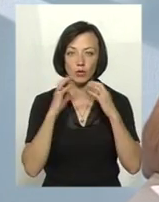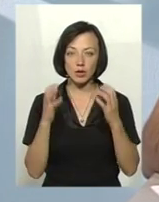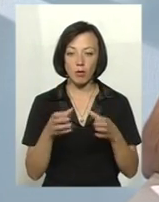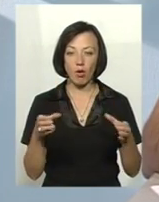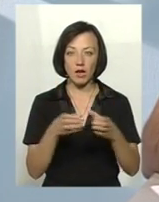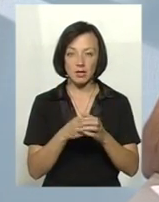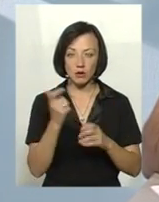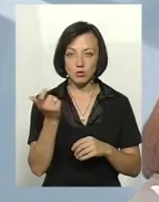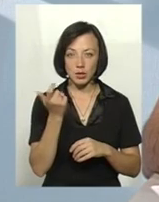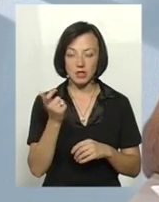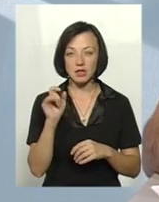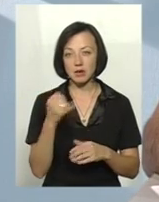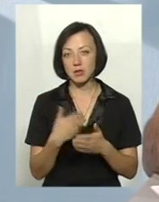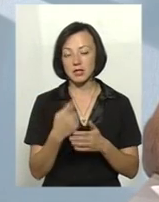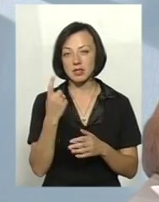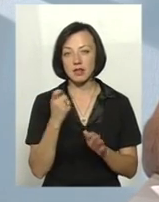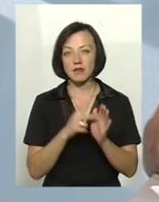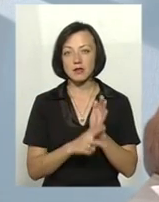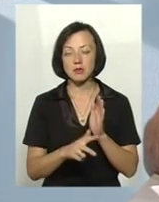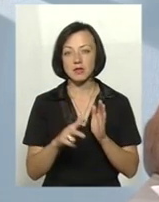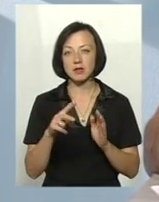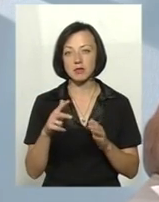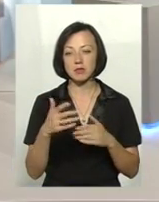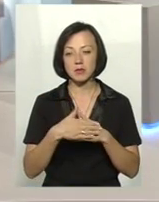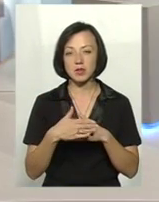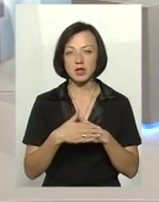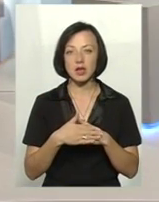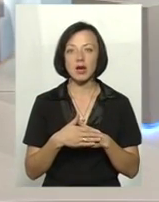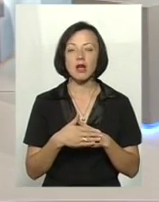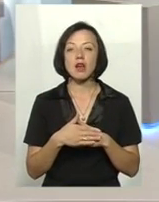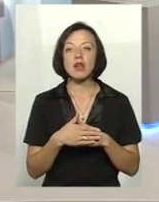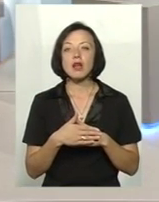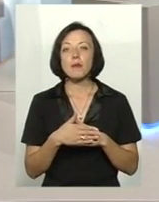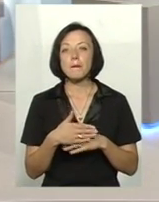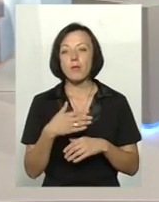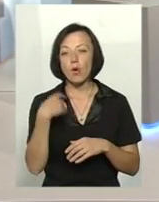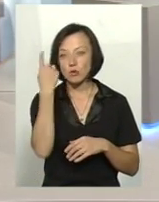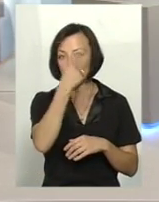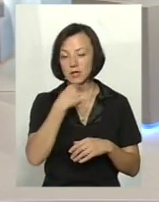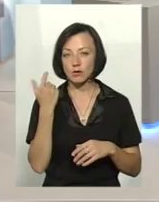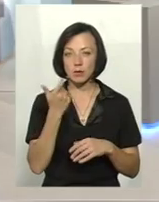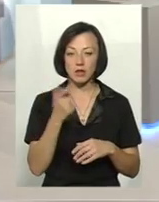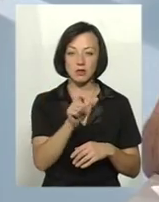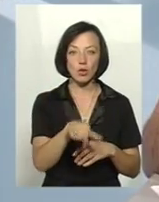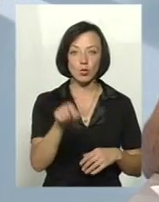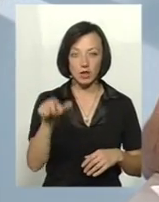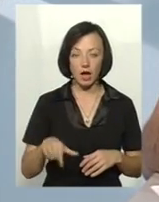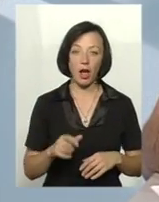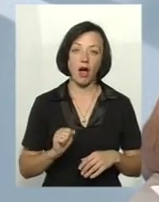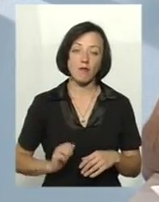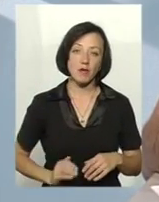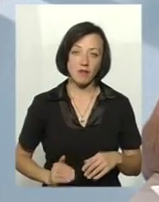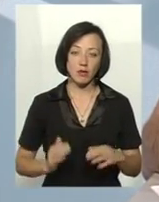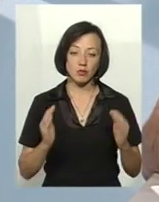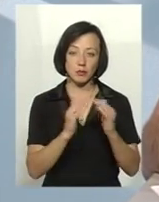колективних господарствах, і порядка 180, десь більше тисяч, утримуються в особистих підсобних господарствах населення. А в приватному